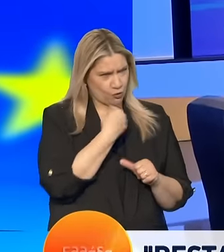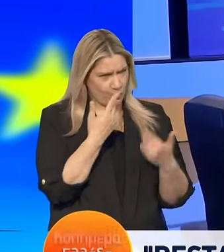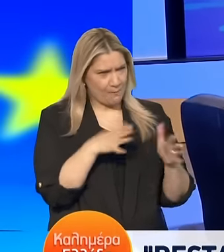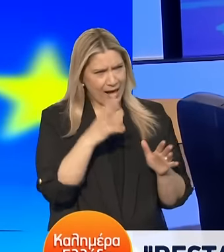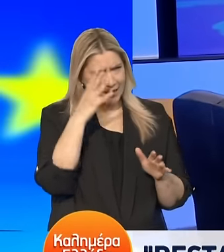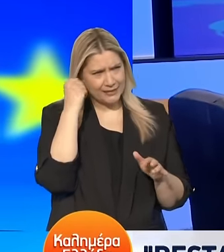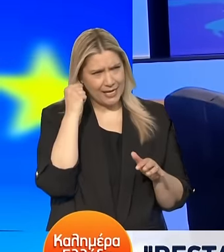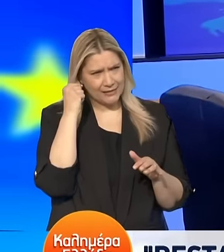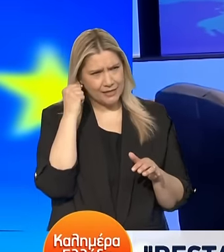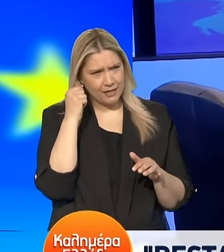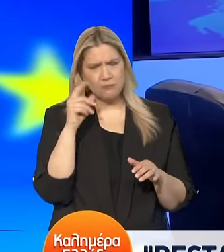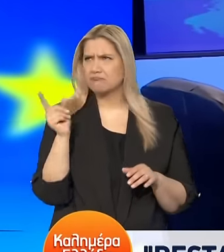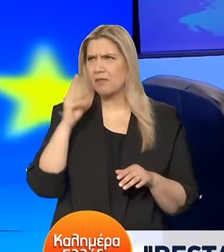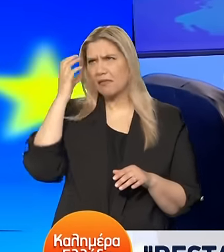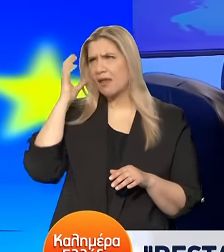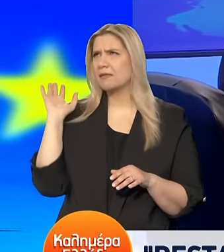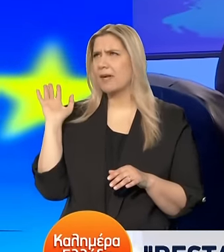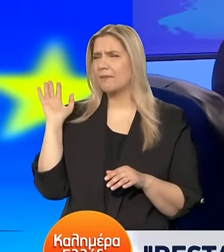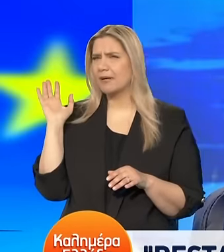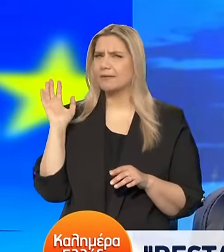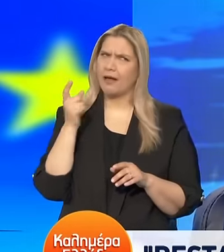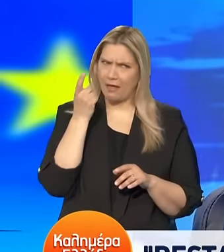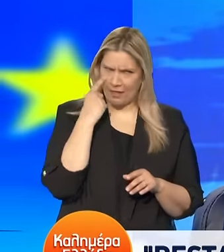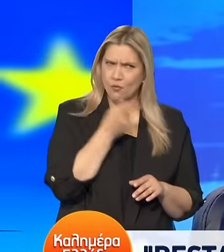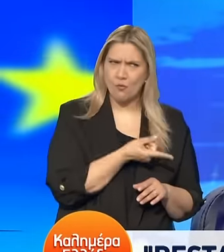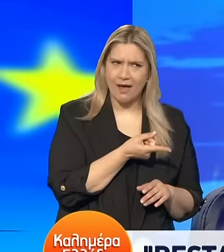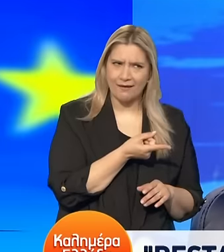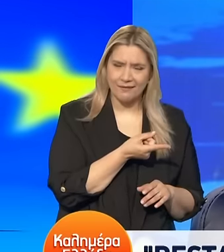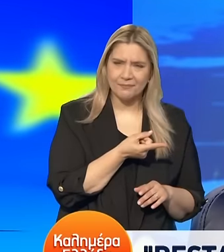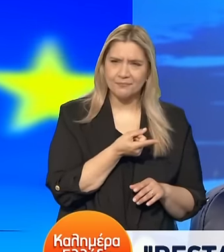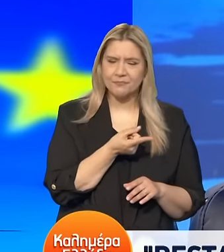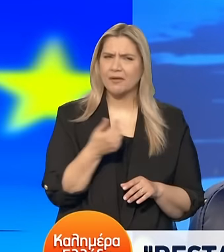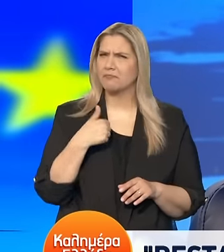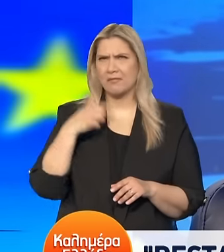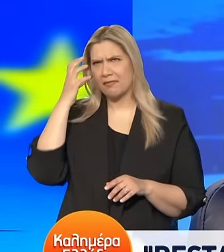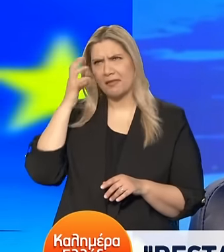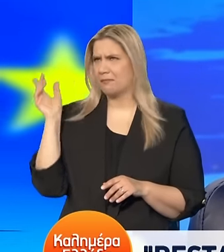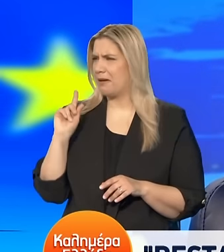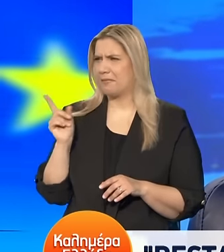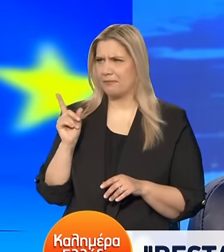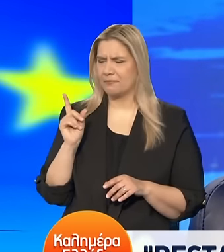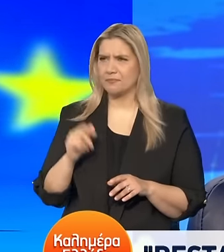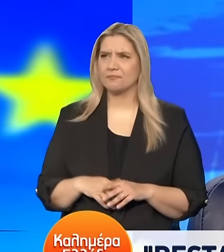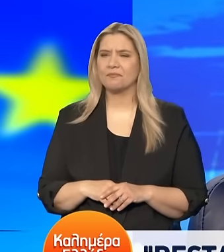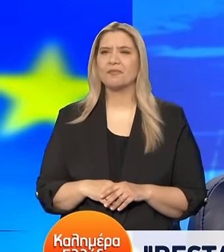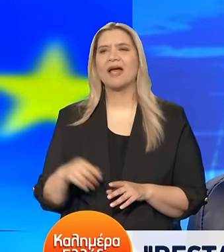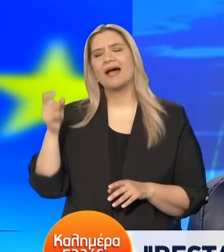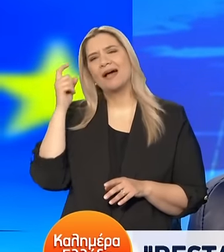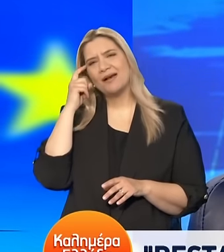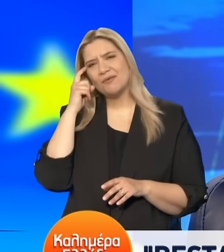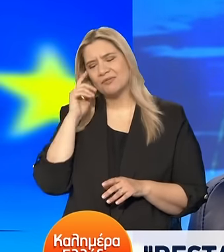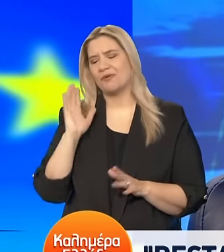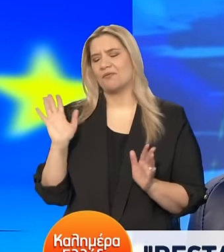κάνατε Φερινό Ούτε εγώ το θυμάμαι Θα το δούμε πάλι Ούτε εγώ το θυμάμαι Το βέβαιο είναι ότι για εμάς Μην κορδεόμαστε Δεν